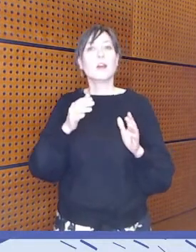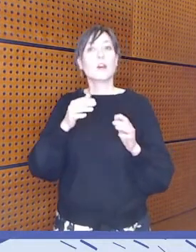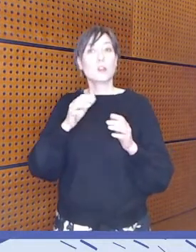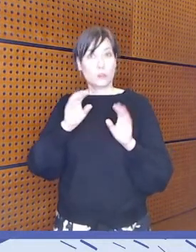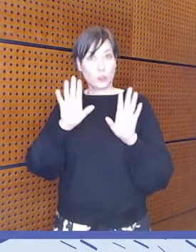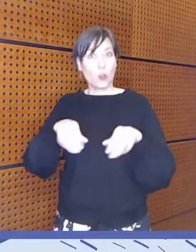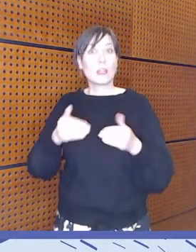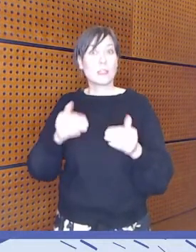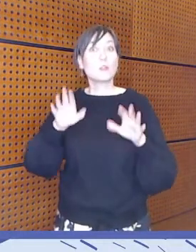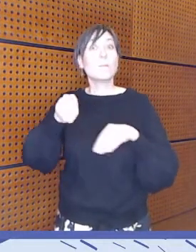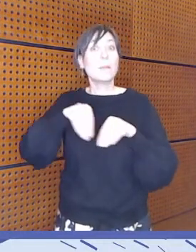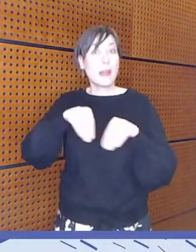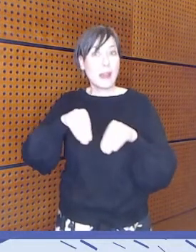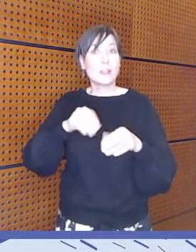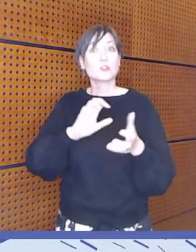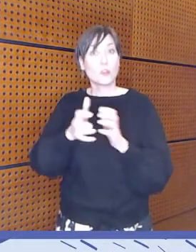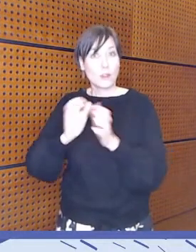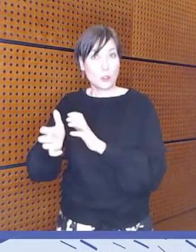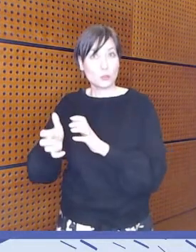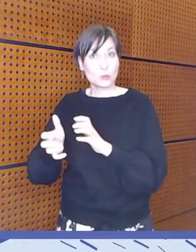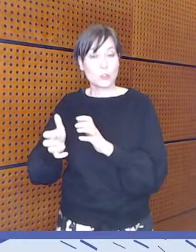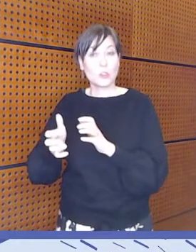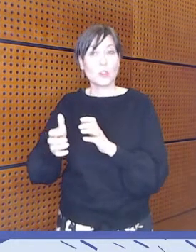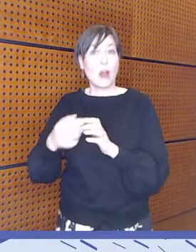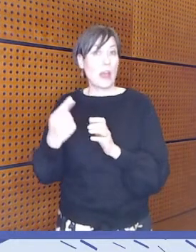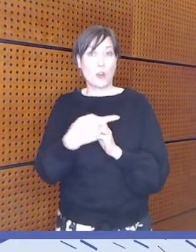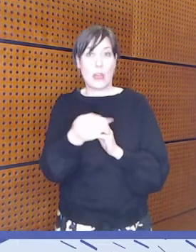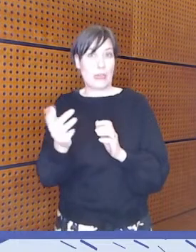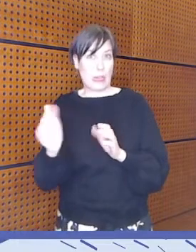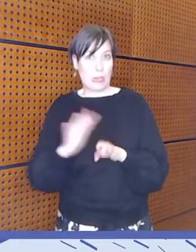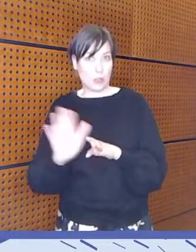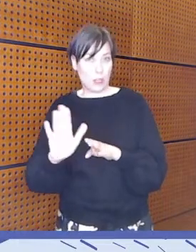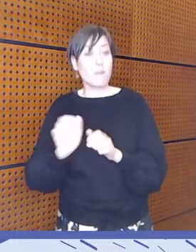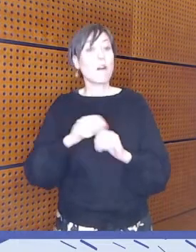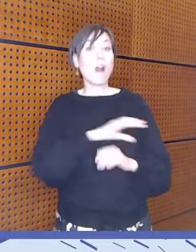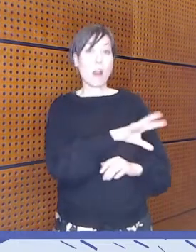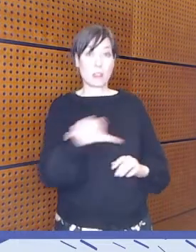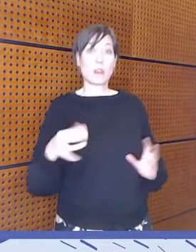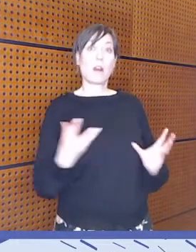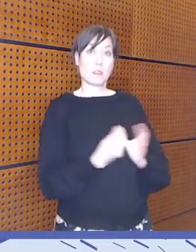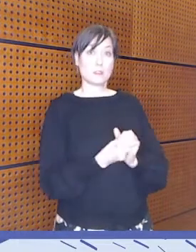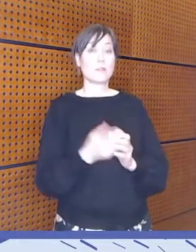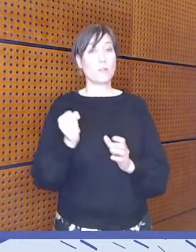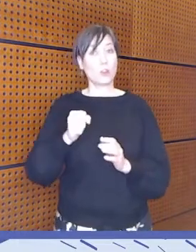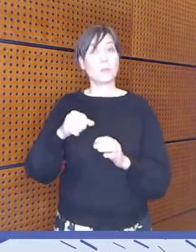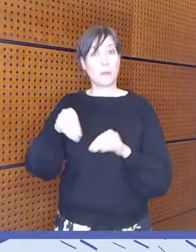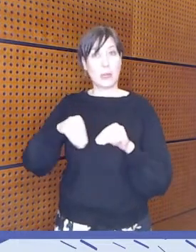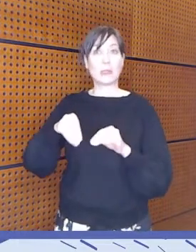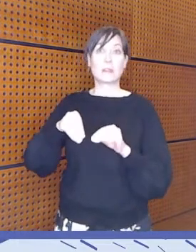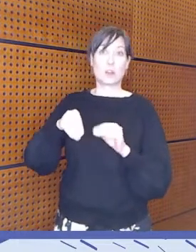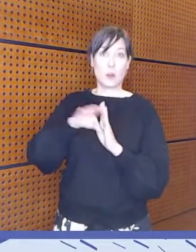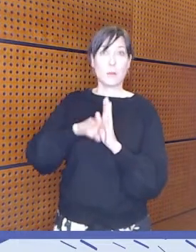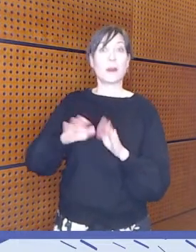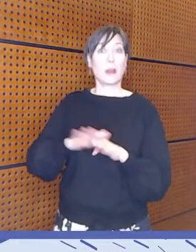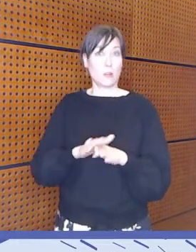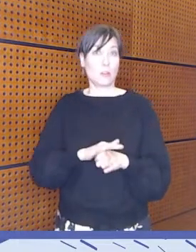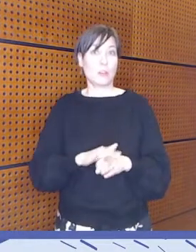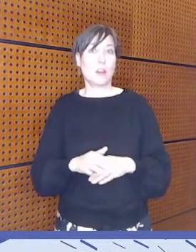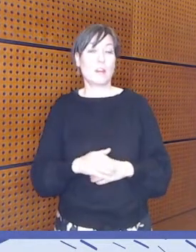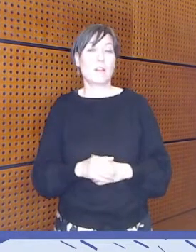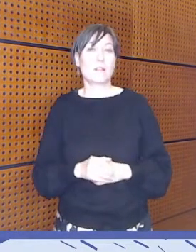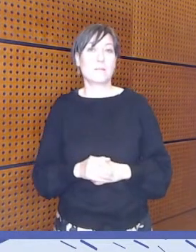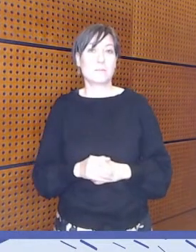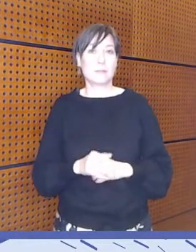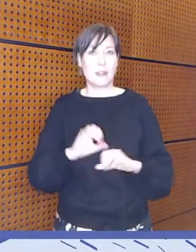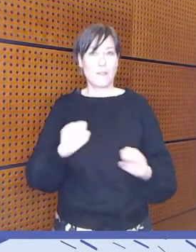sovelluksia, joita voidaan käyttää kaikkien kanssa. Ja silloin minä ajattelin nyt varhaiskasvatuksen ympäristöä, jossa